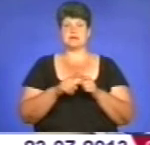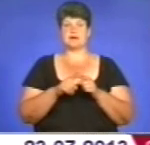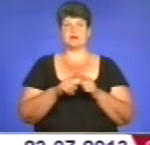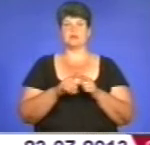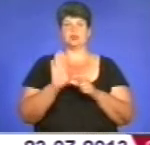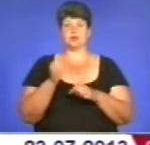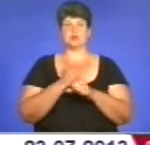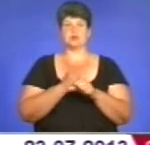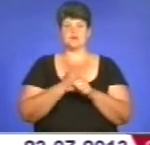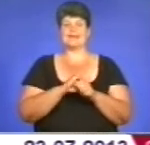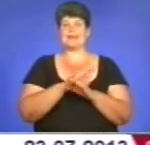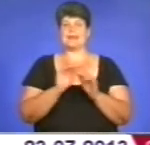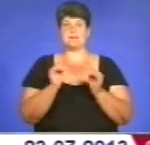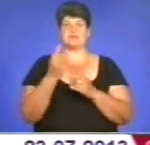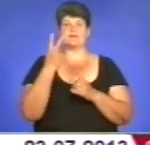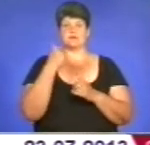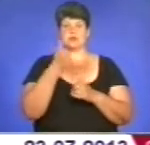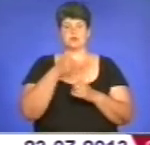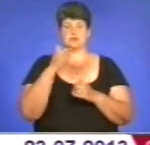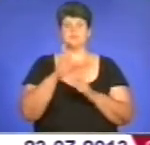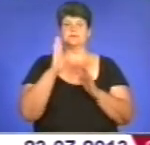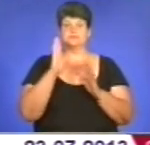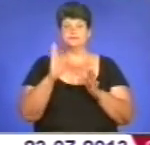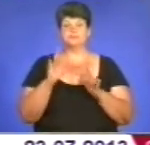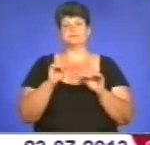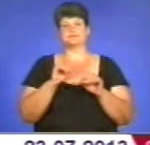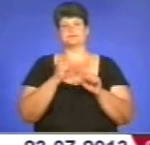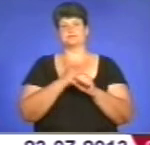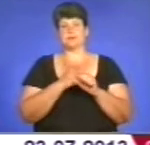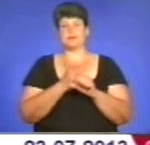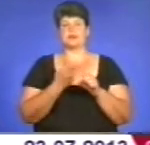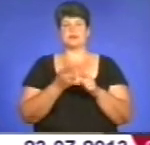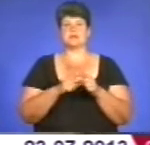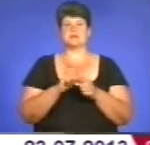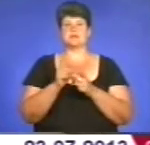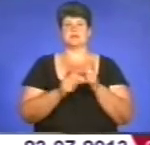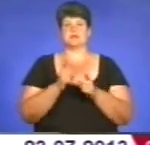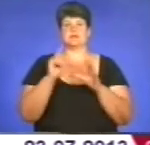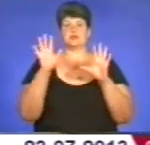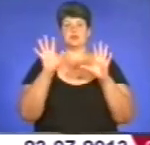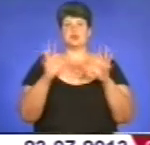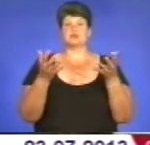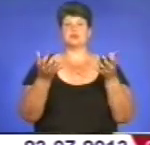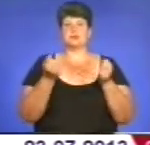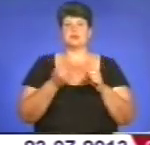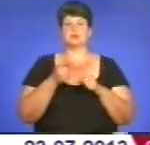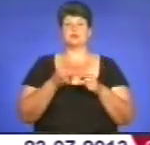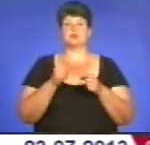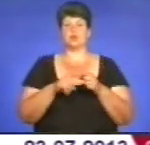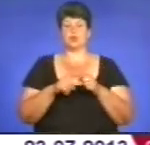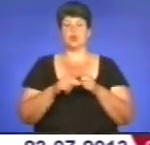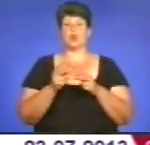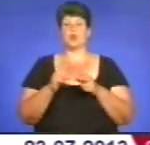роки. Постає питання, чи будуть дієвими зміни у законодавстві. Адже, щоб отримати таку компенсацію,